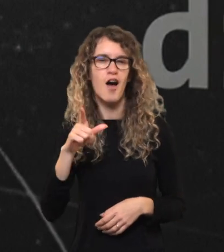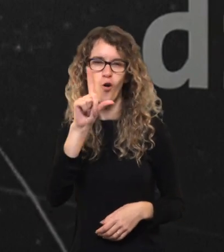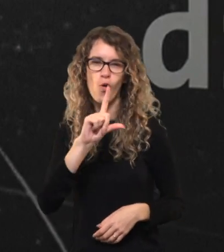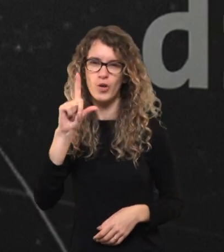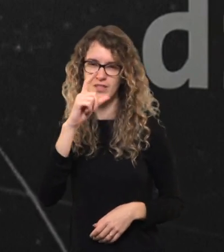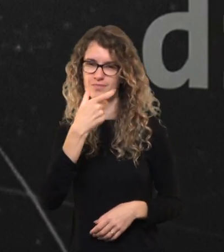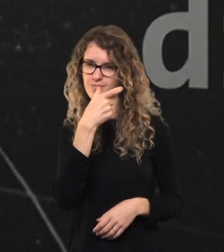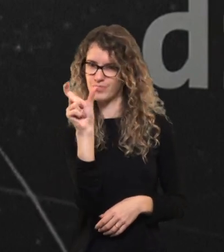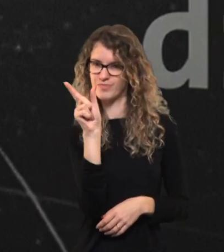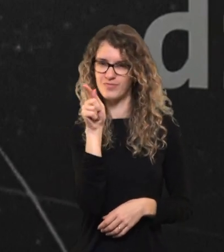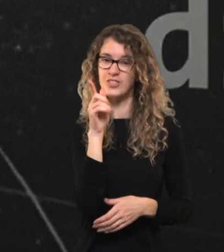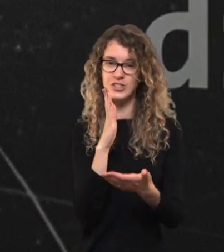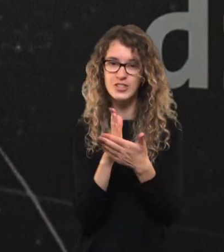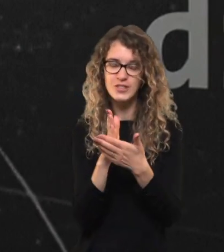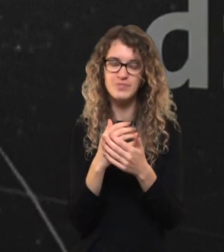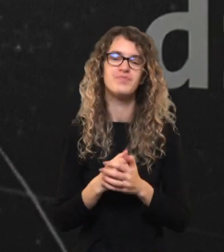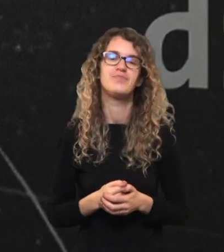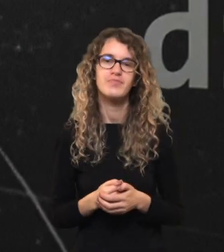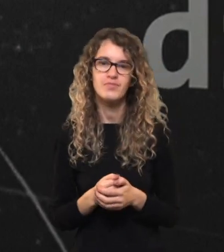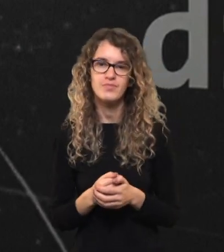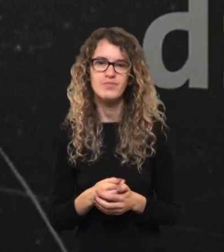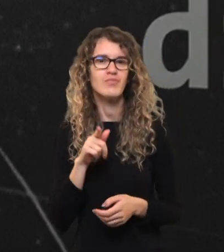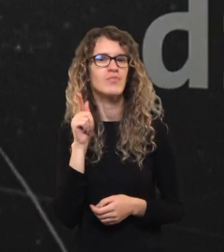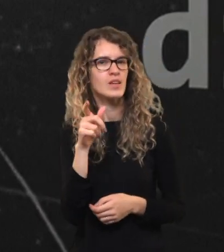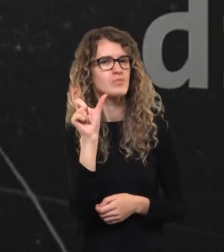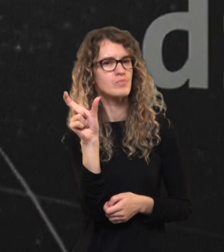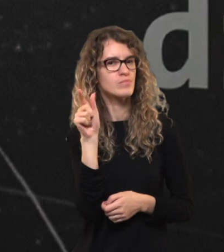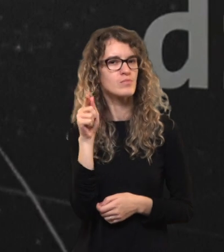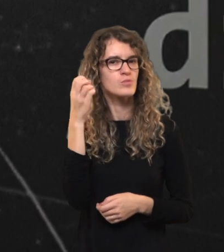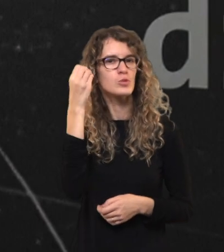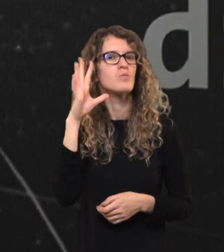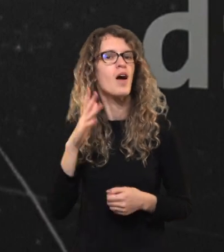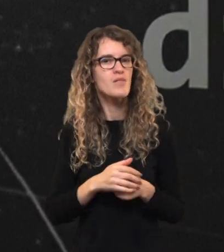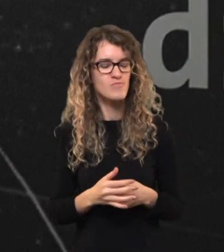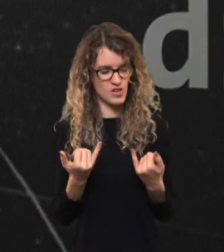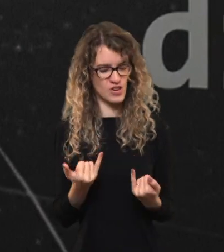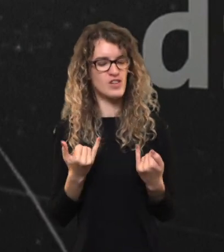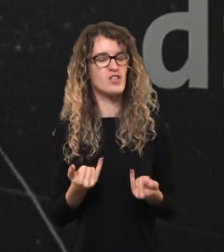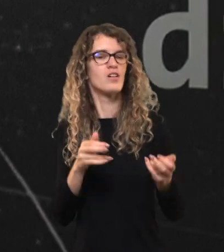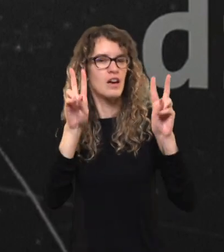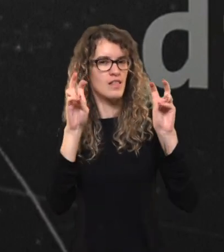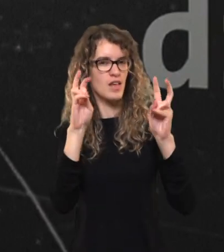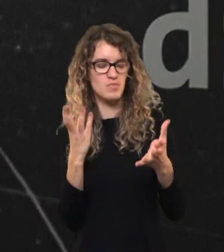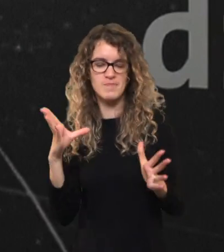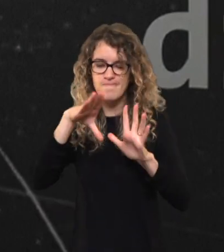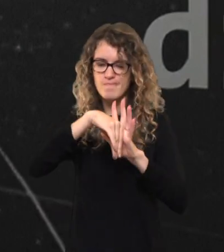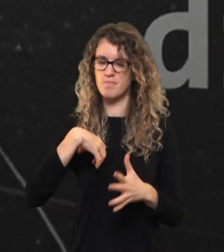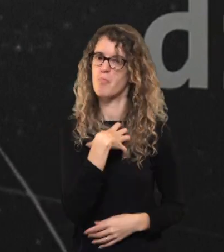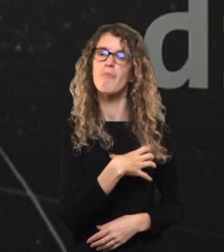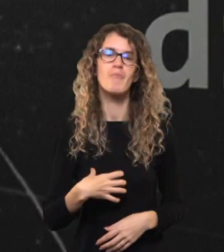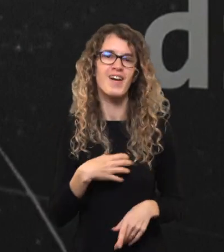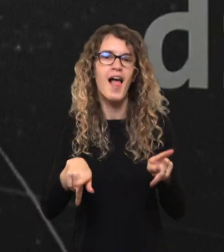klasikinė latinų frazė. Si vis pats am parabelu. Tai šita frazė yra šios temos esminė